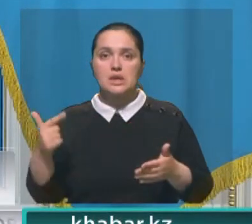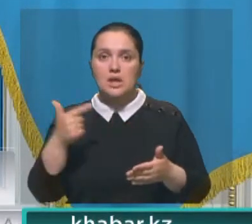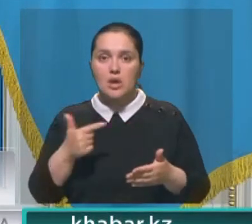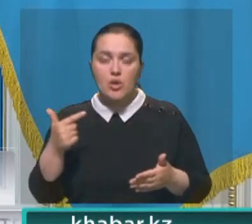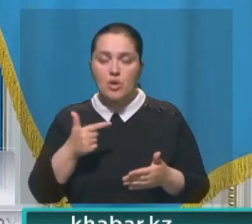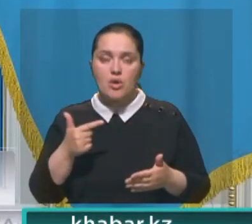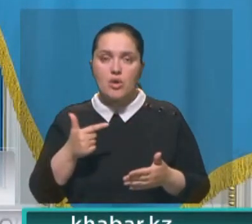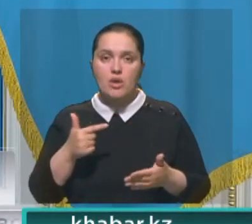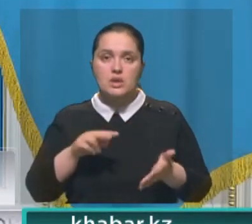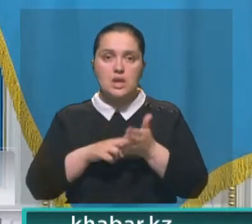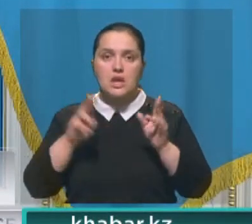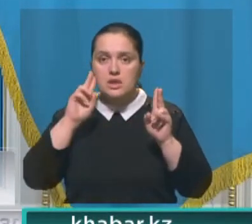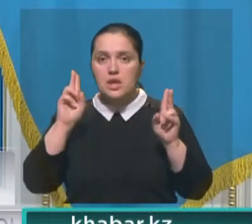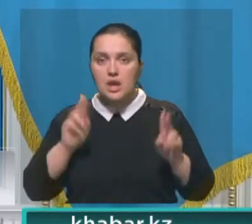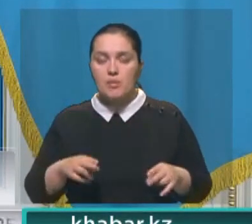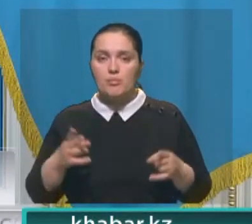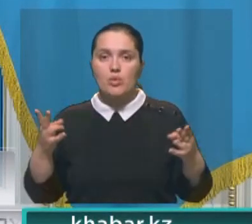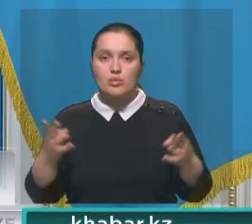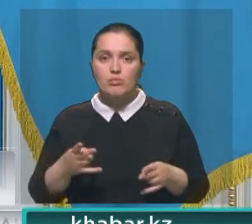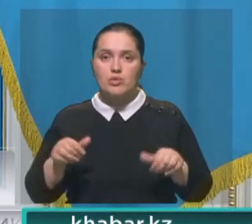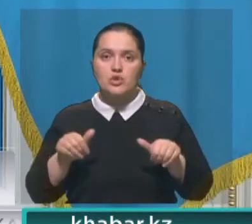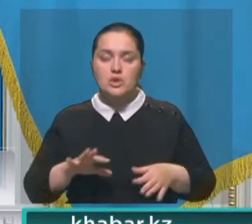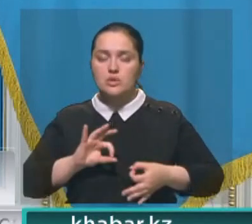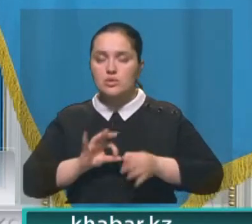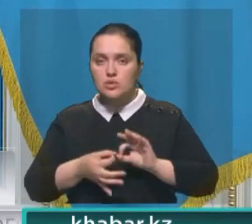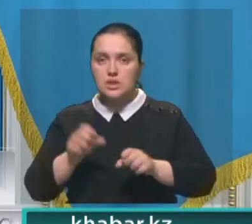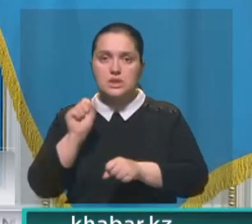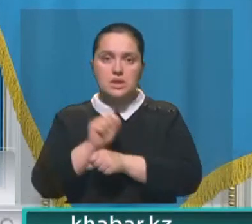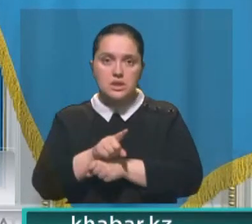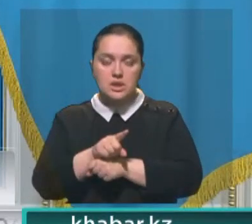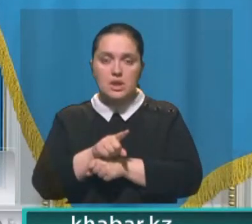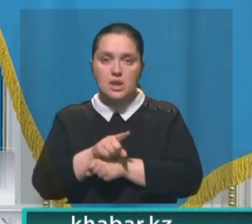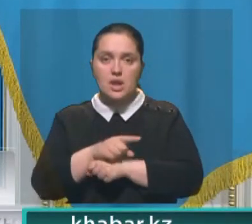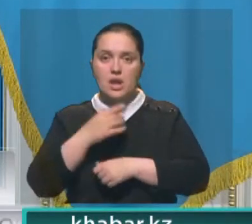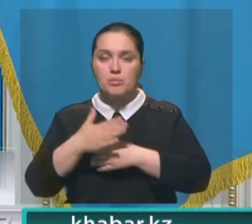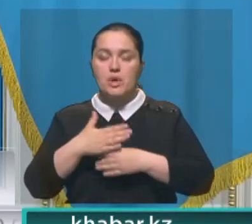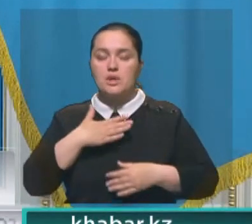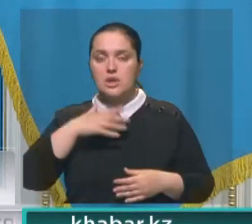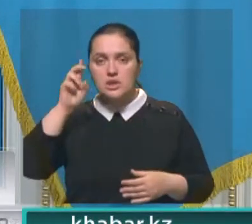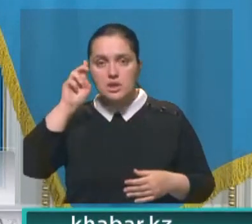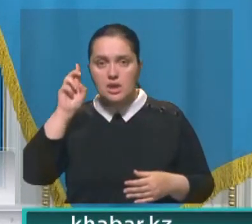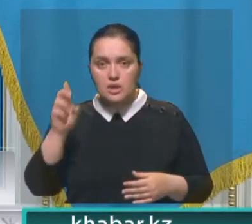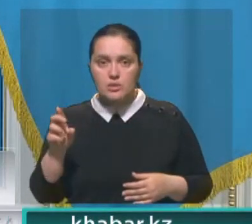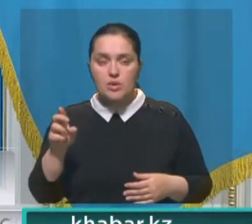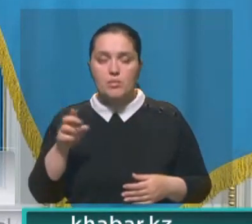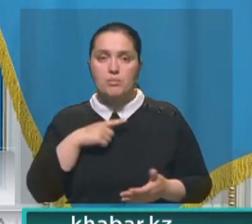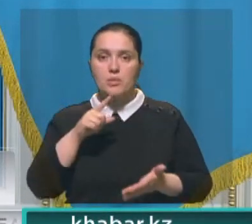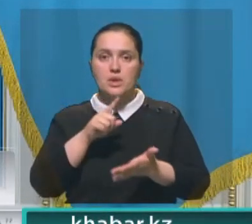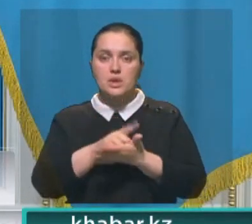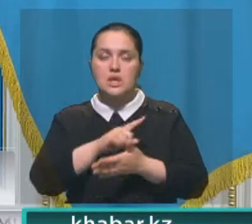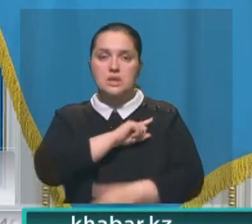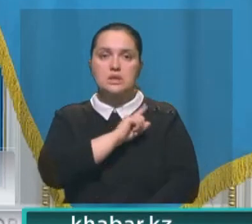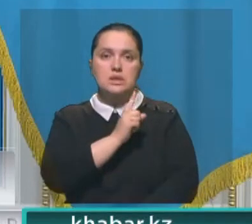неопределенности и необходимости решения сложных задач, стоящих перед нашей страной. Мы должны быть